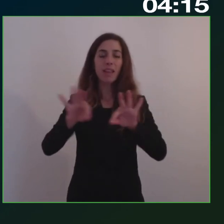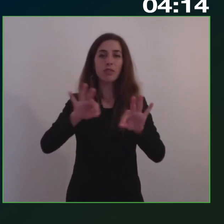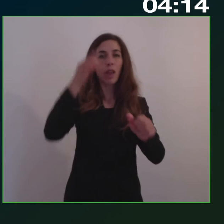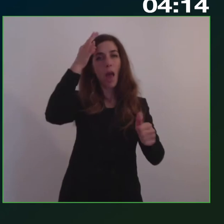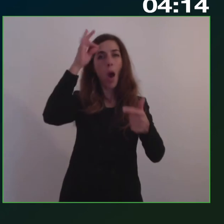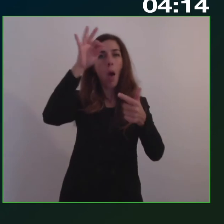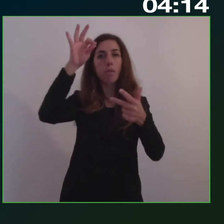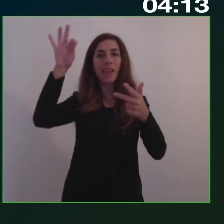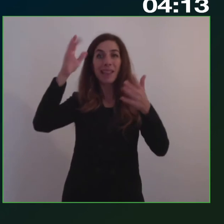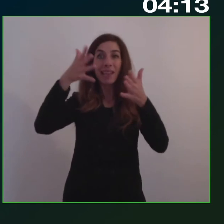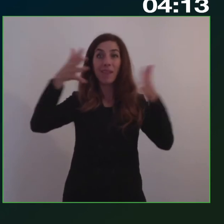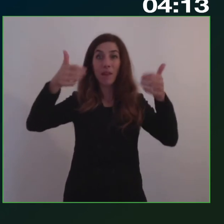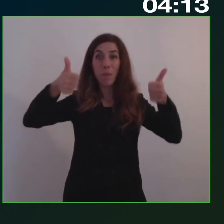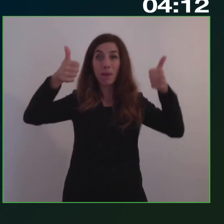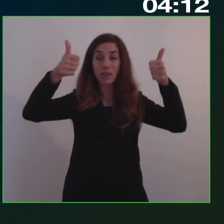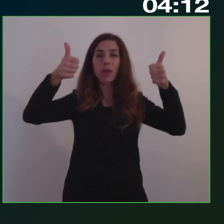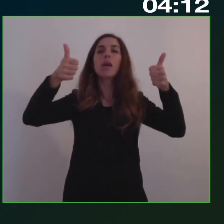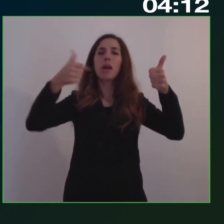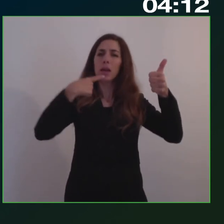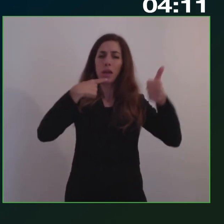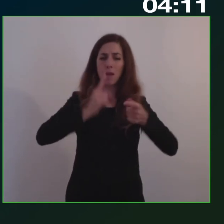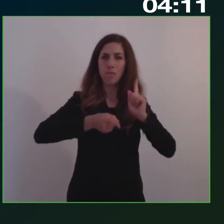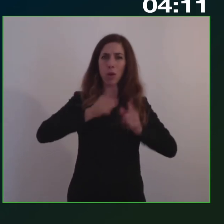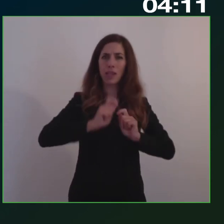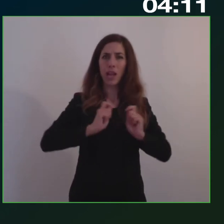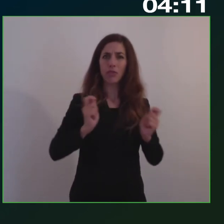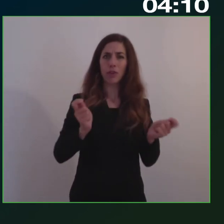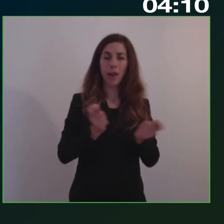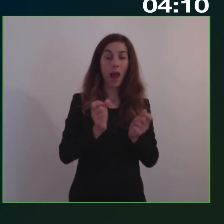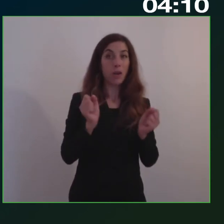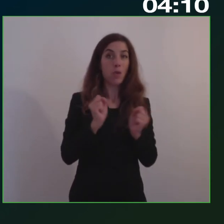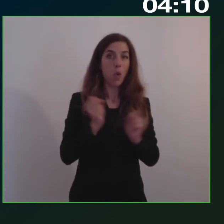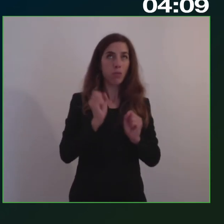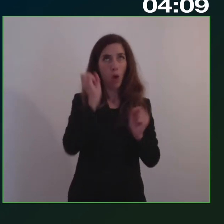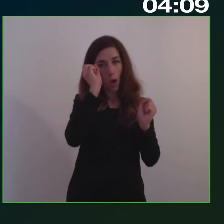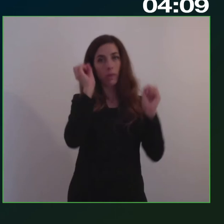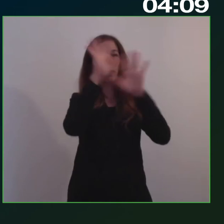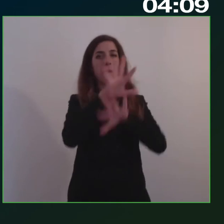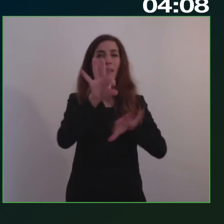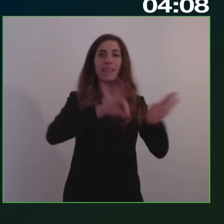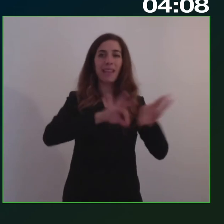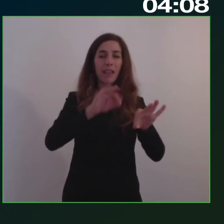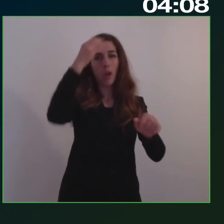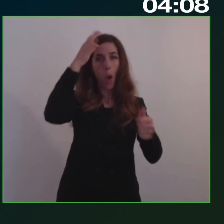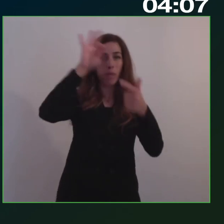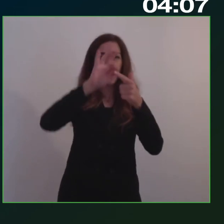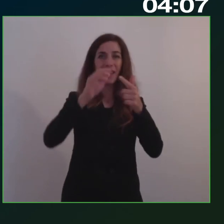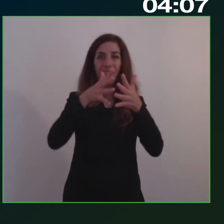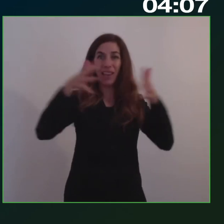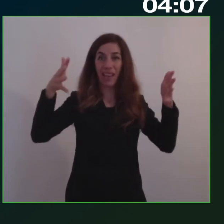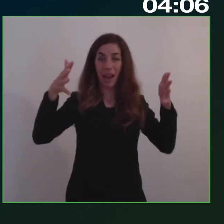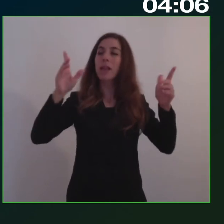il detentore delle politiche generali non può rinunciare, ma che sia in grado di